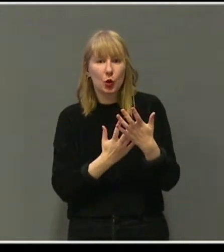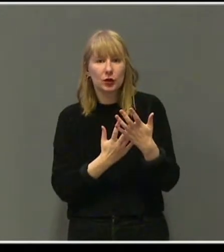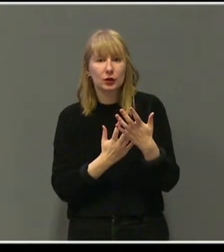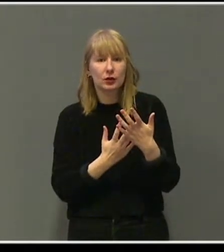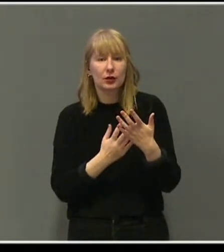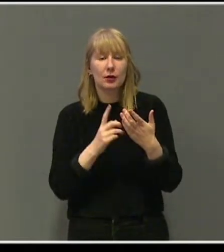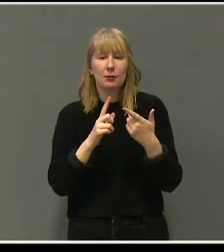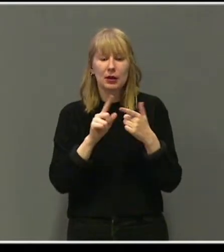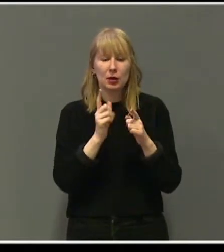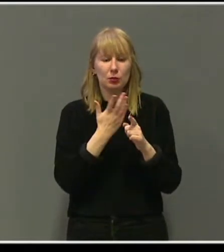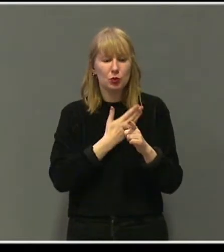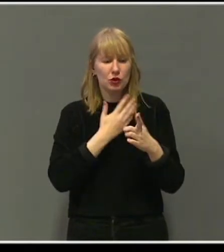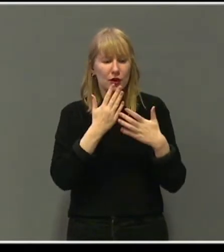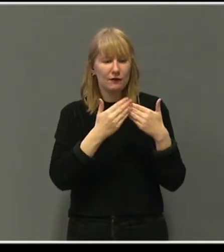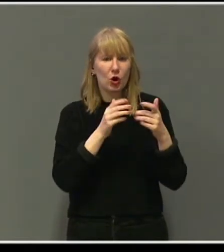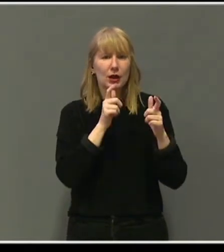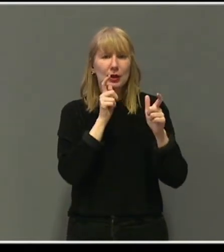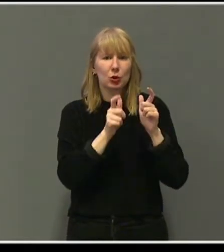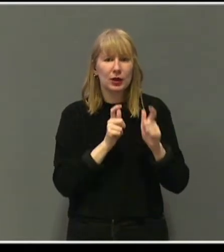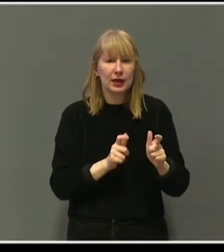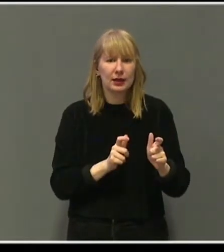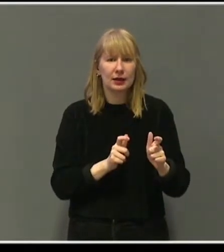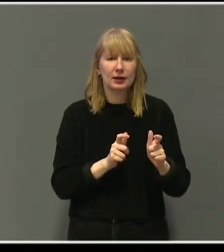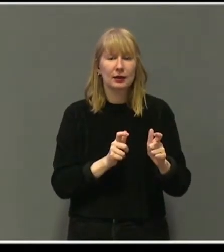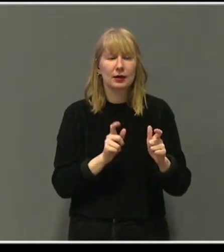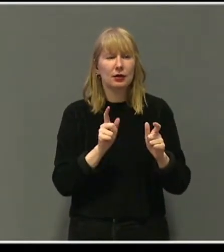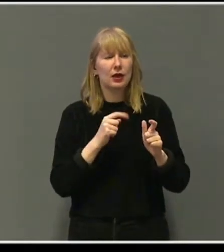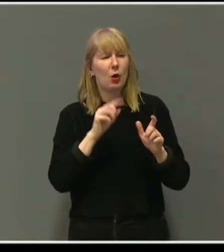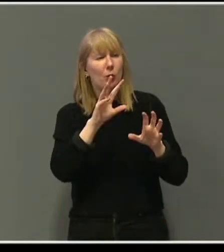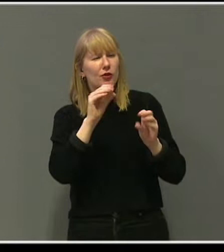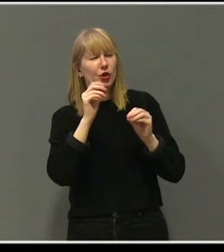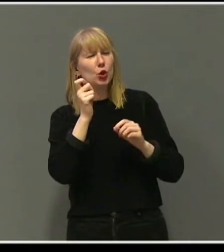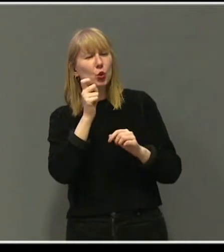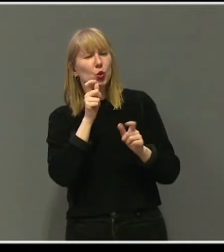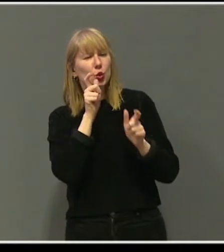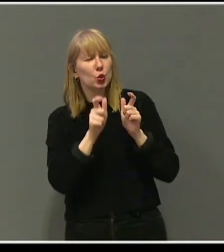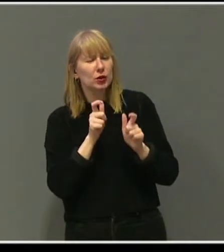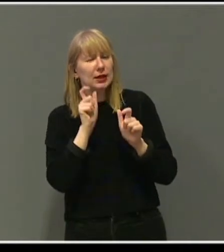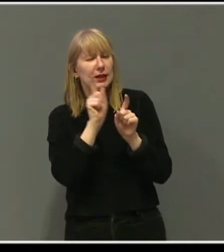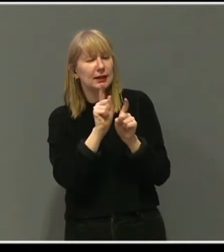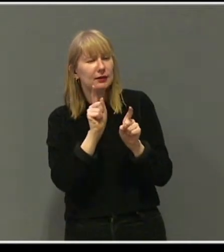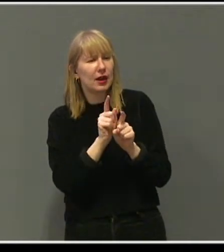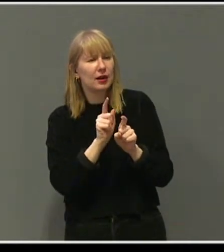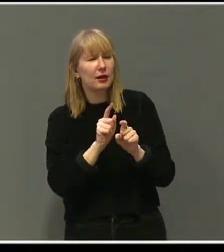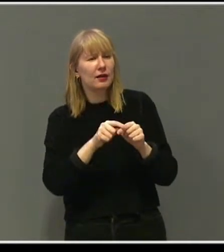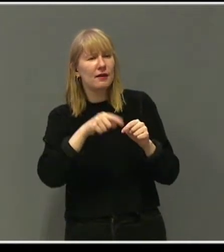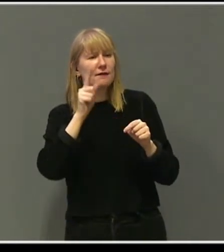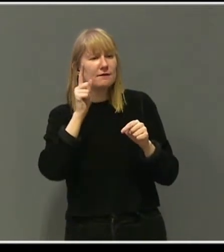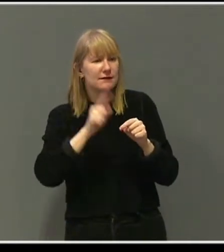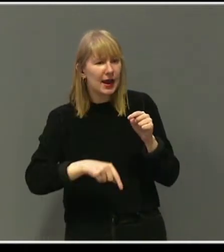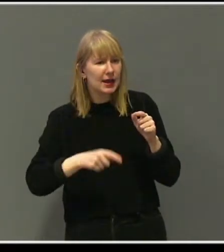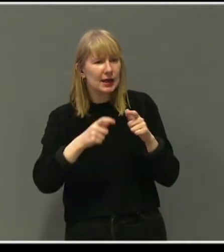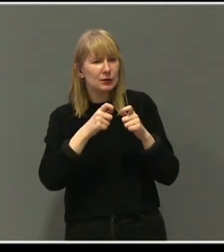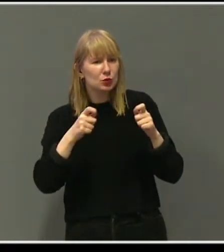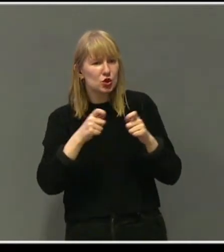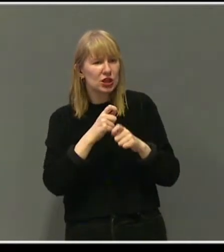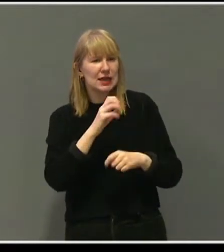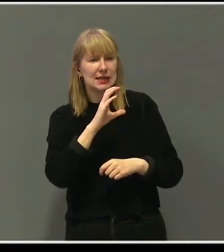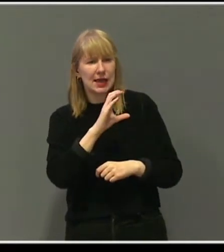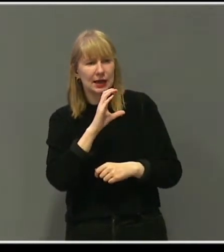fagtermologien så brøt det noen forståelige ord igjennom. Feil i muskelcellene.